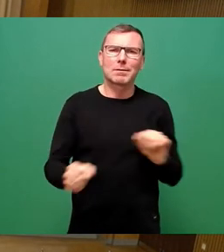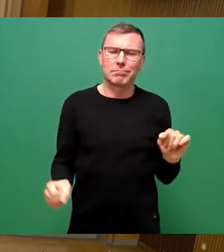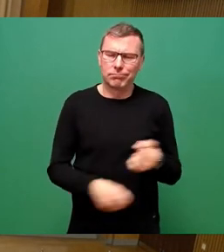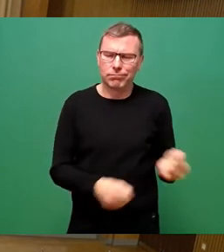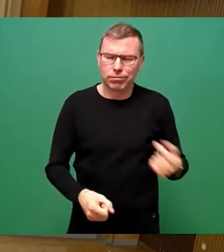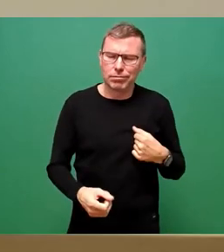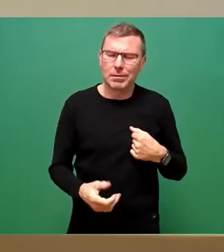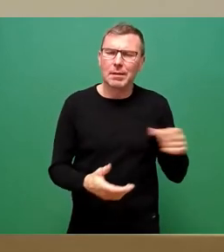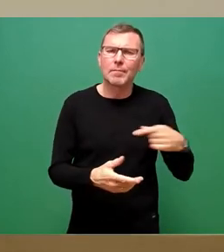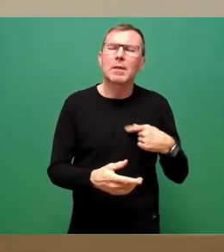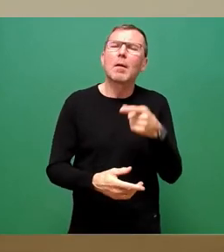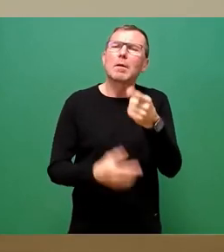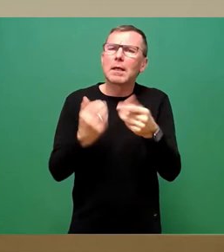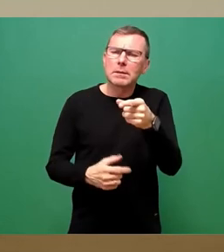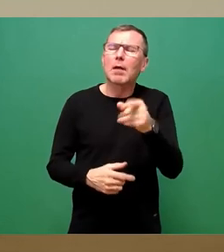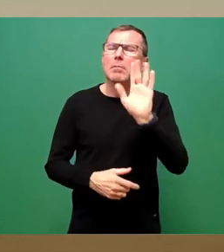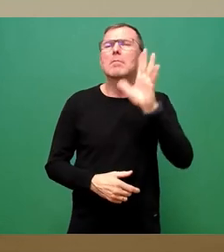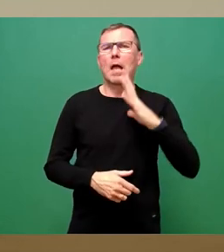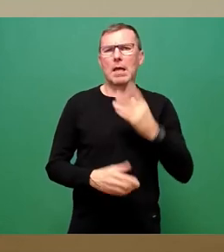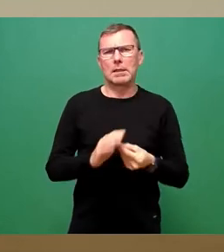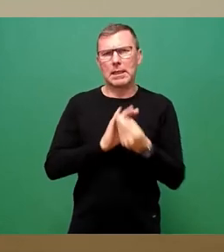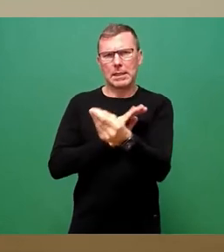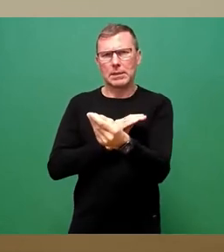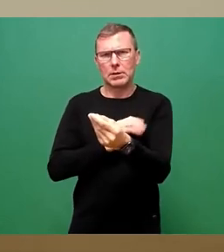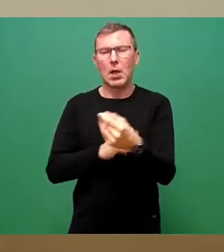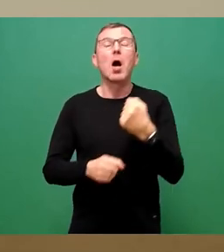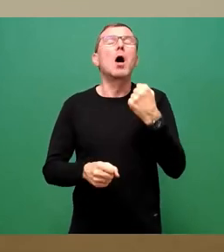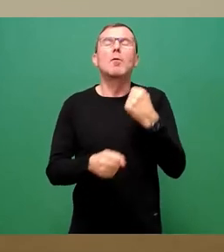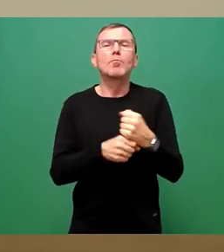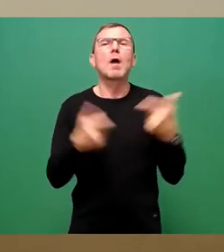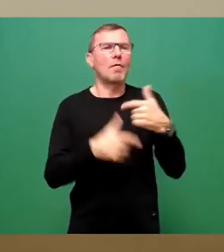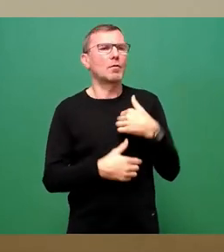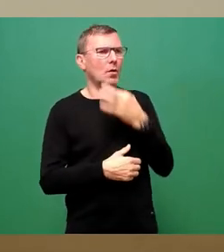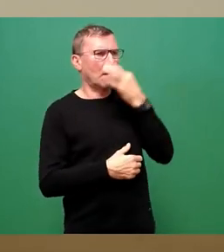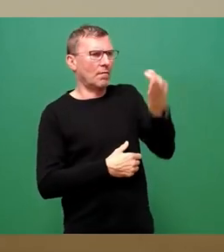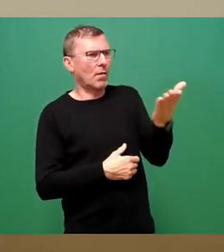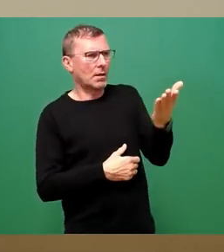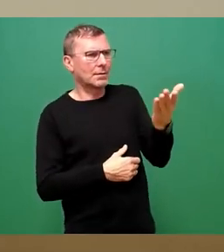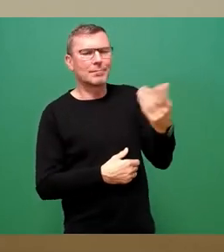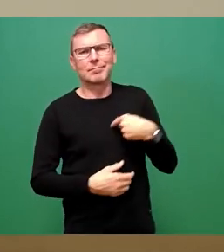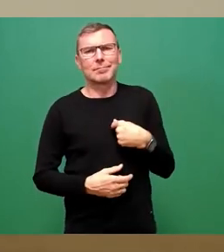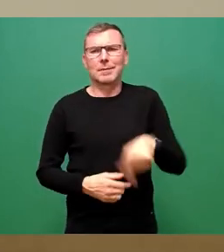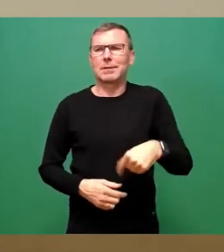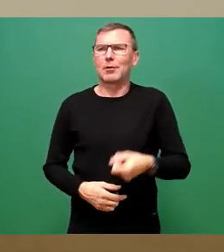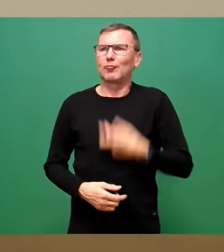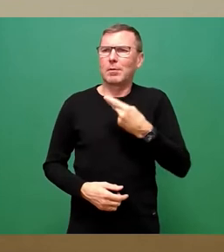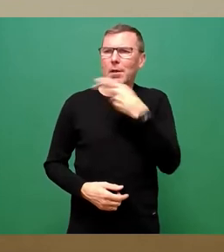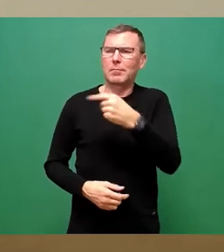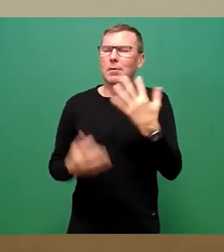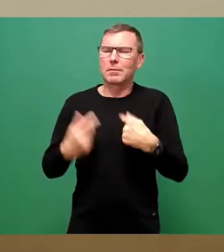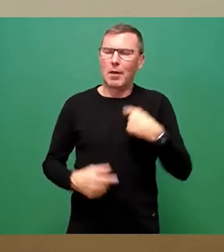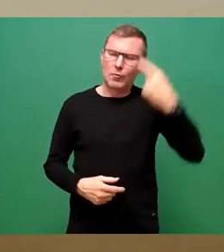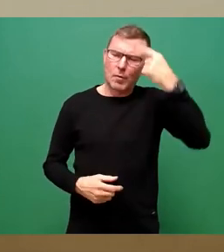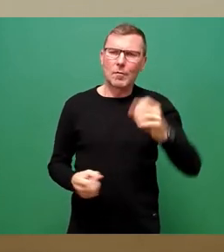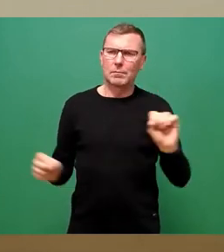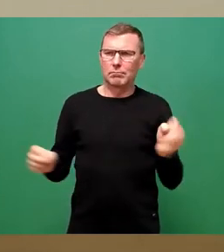reichen wir diese Zahlen nach. Da müssen wir natürlich entsprechend den Versorger fragen. Die Zahlen habe ich natürlich nicht im Kopf. Da haben